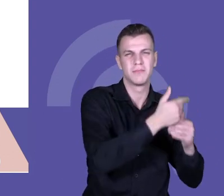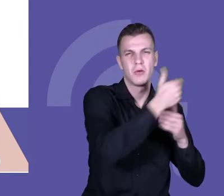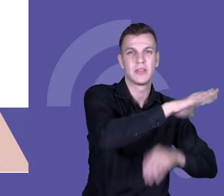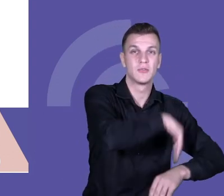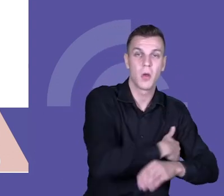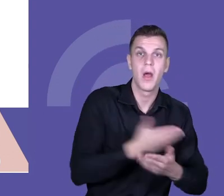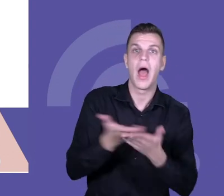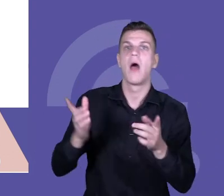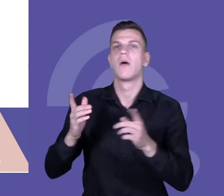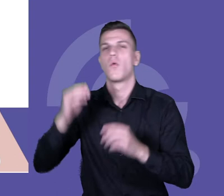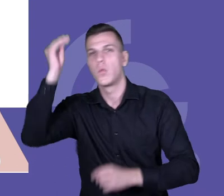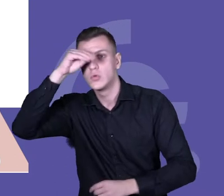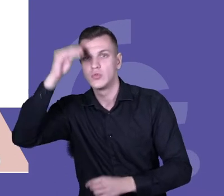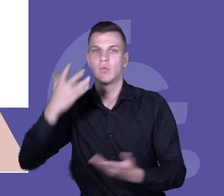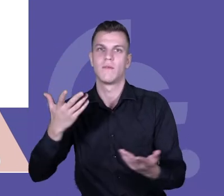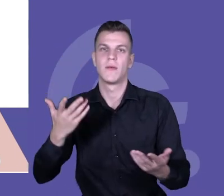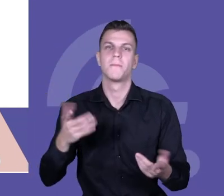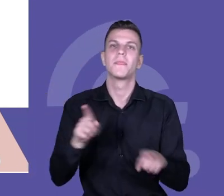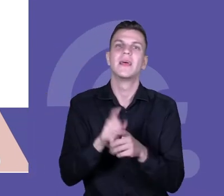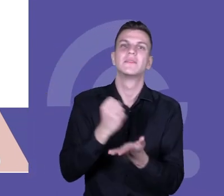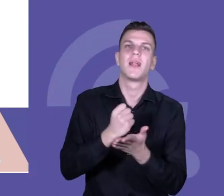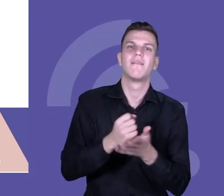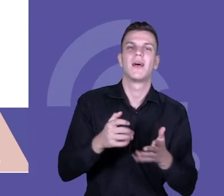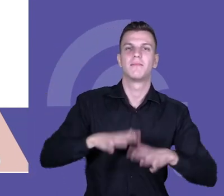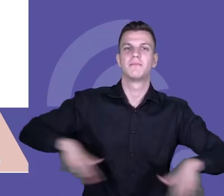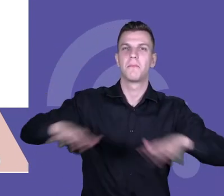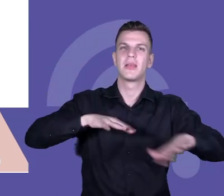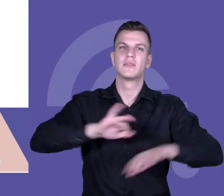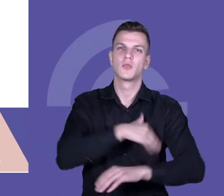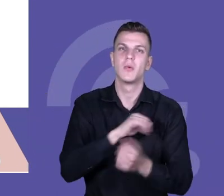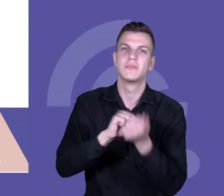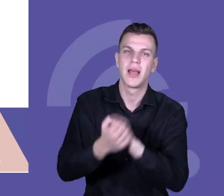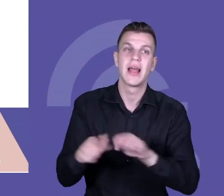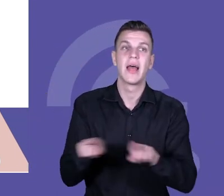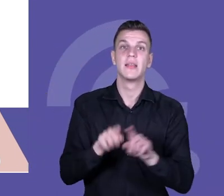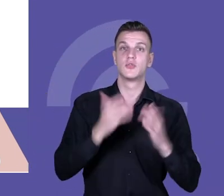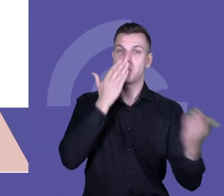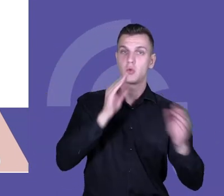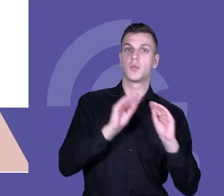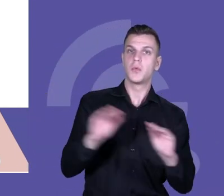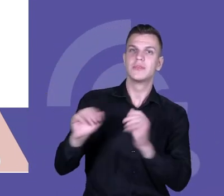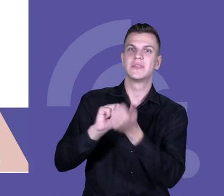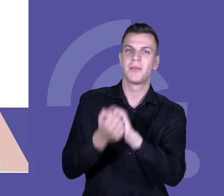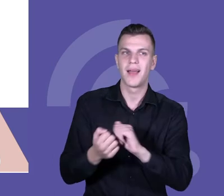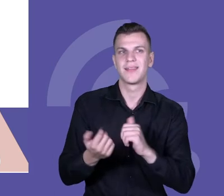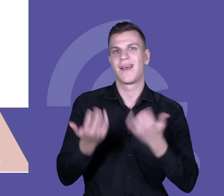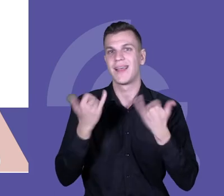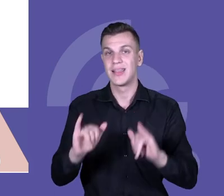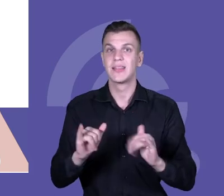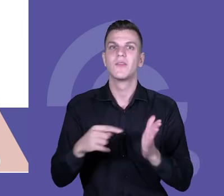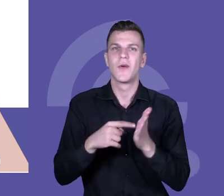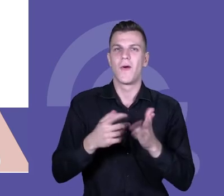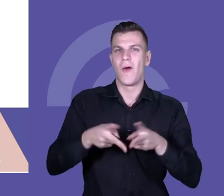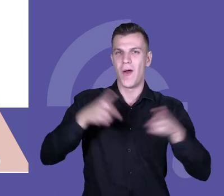dotyczące na przykład aranżacji przestrzeni, bądź właśnie włączania w wybór różnych metod pracy na lekcji. A to oczywiście także było badanie